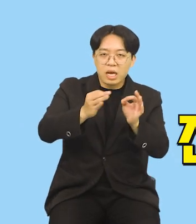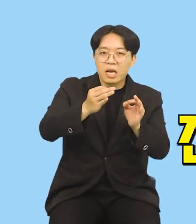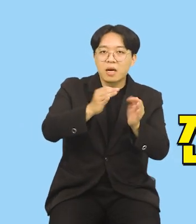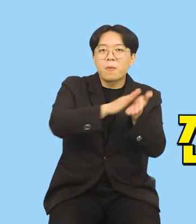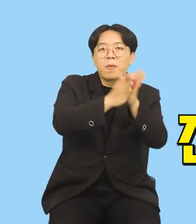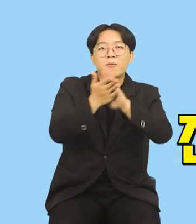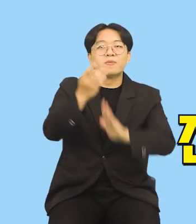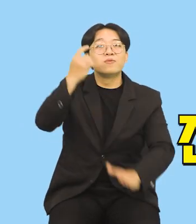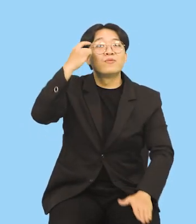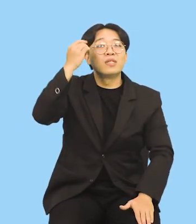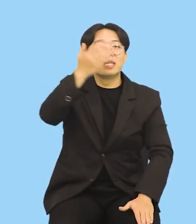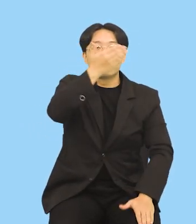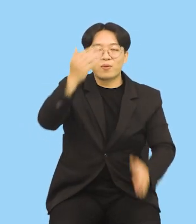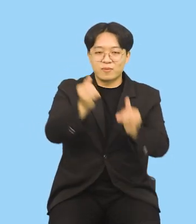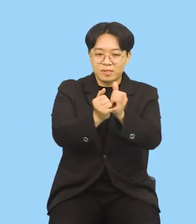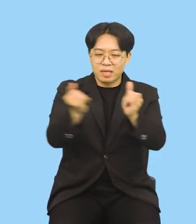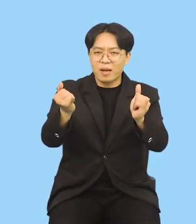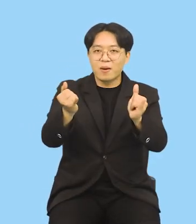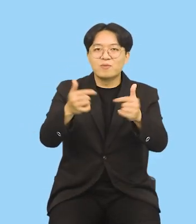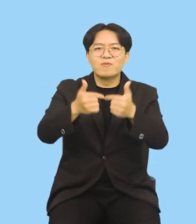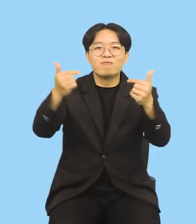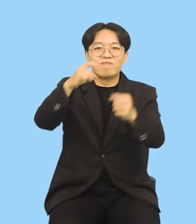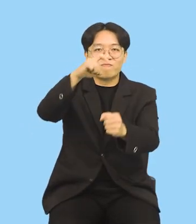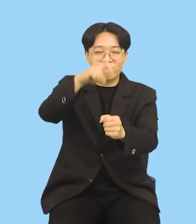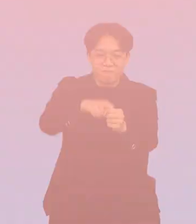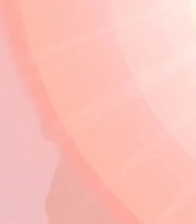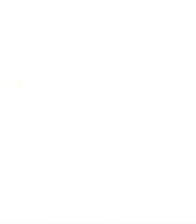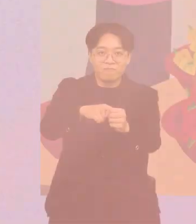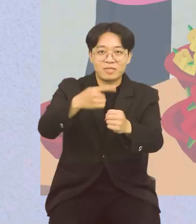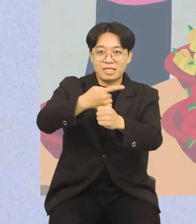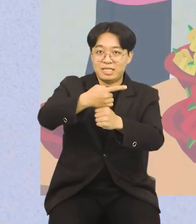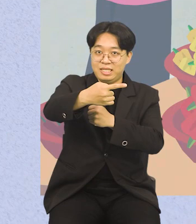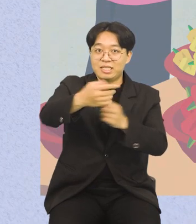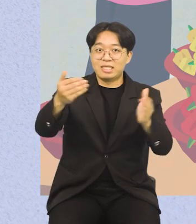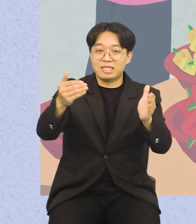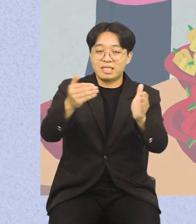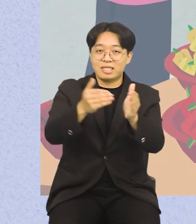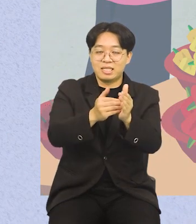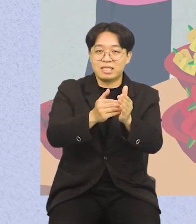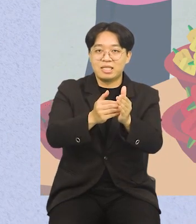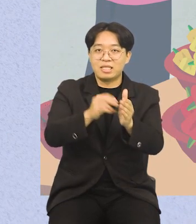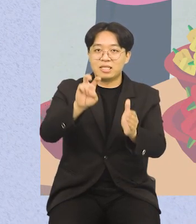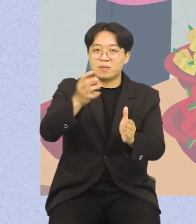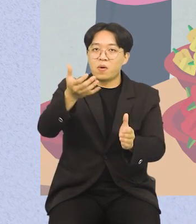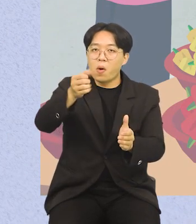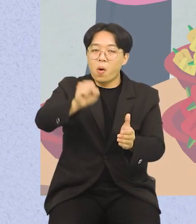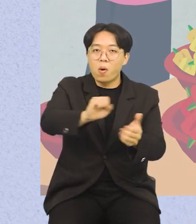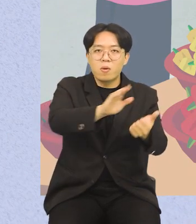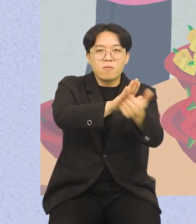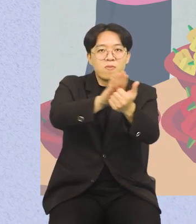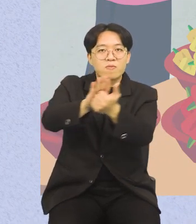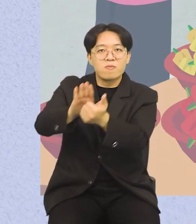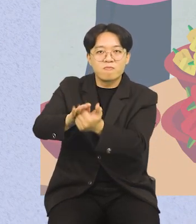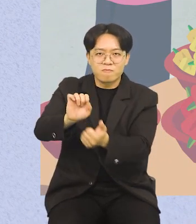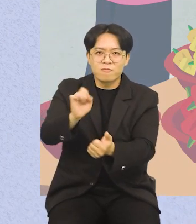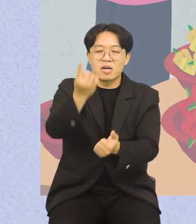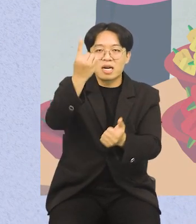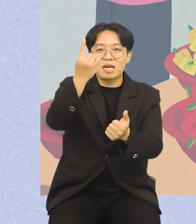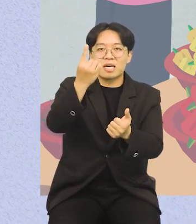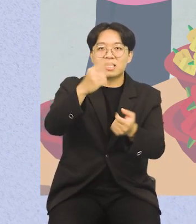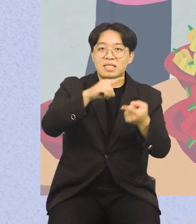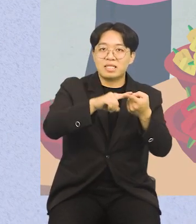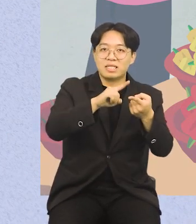보다 스마트하게 바꿔서 젊은 고객층을 늘리기 위해서 오는 2024년까지 20억 원을 투입해서